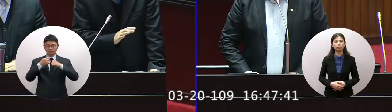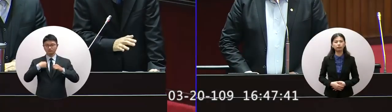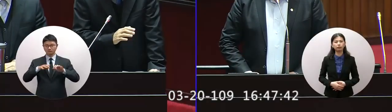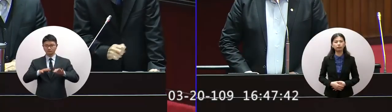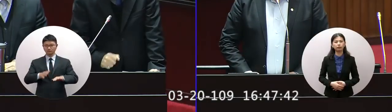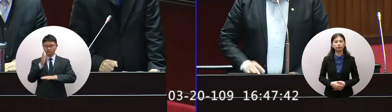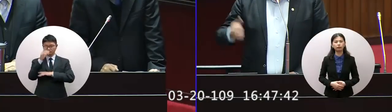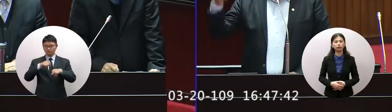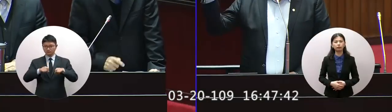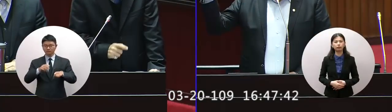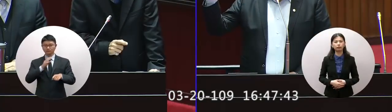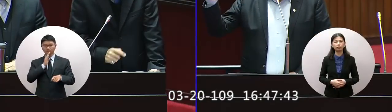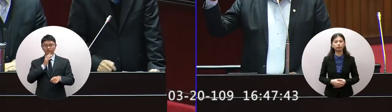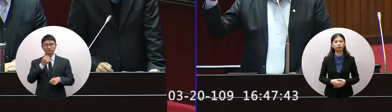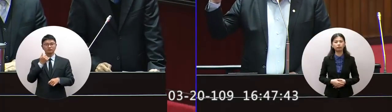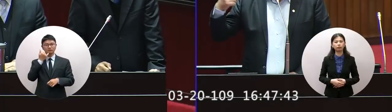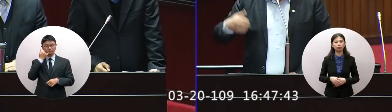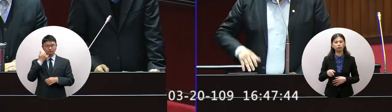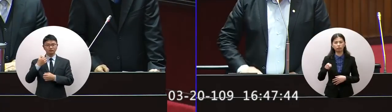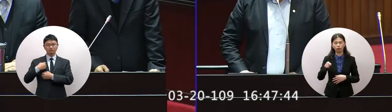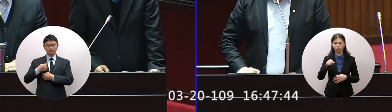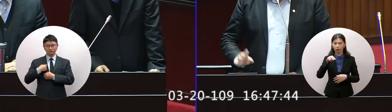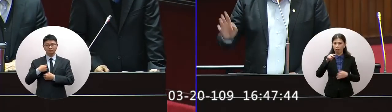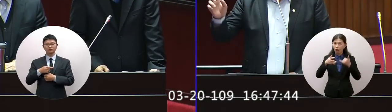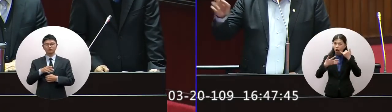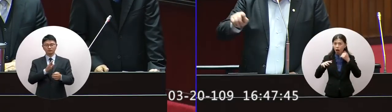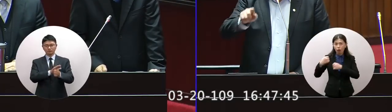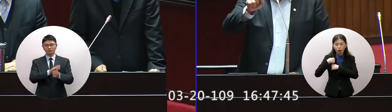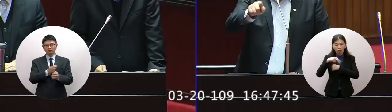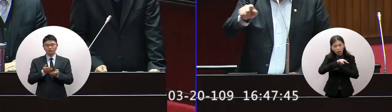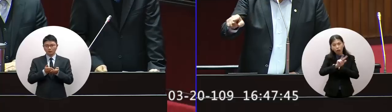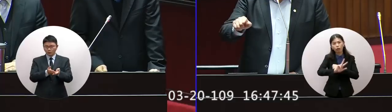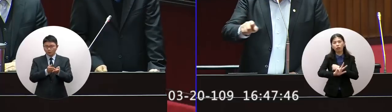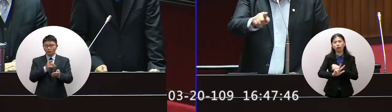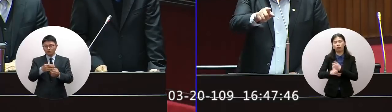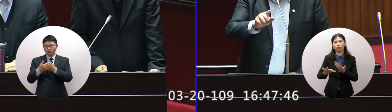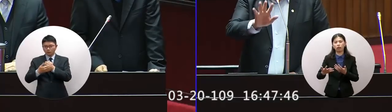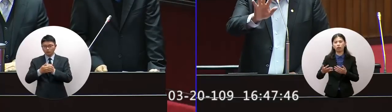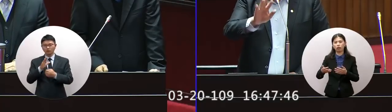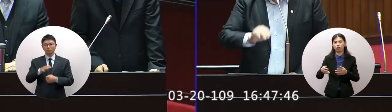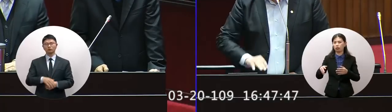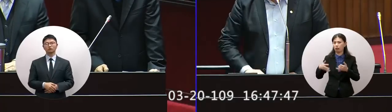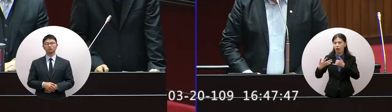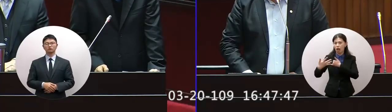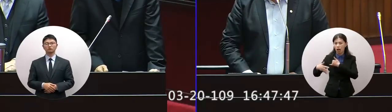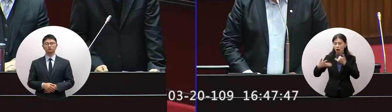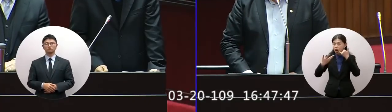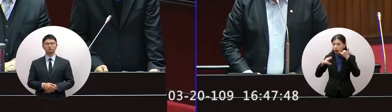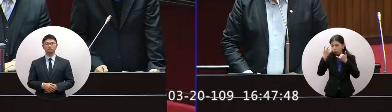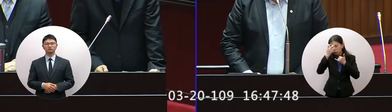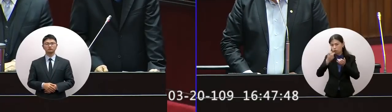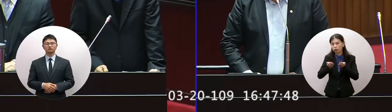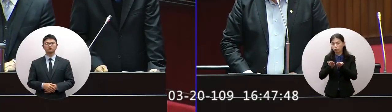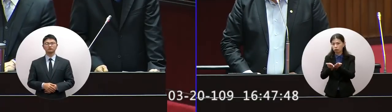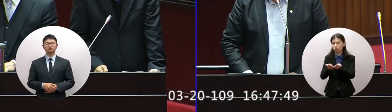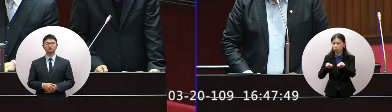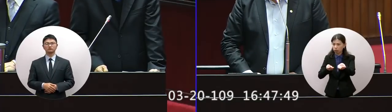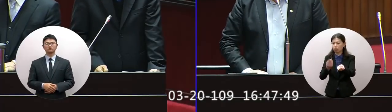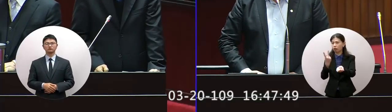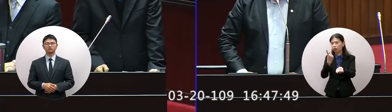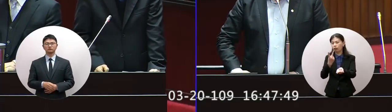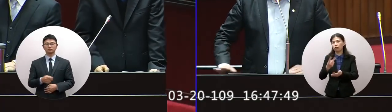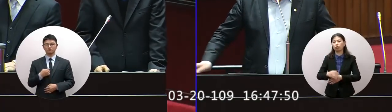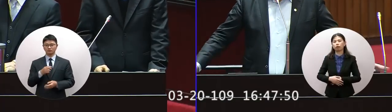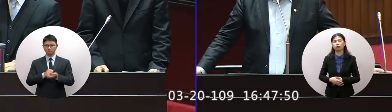的政策海巡護漁這個時間上我沒有看到我們的海軍人員都只有海巡一大一小那個小艇大概50噸吧這個